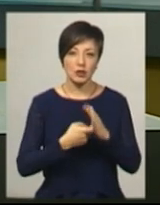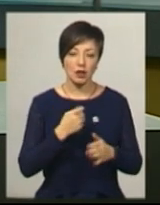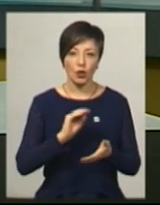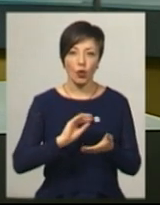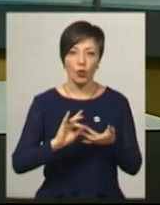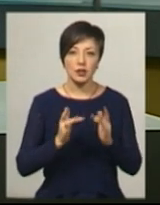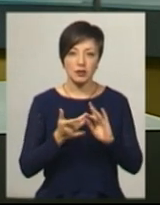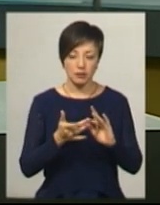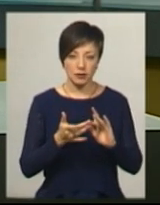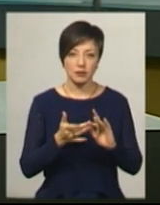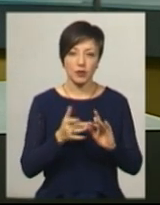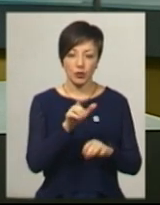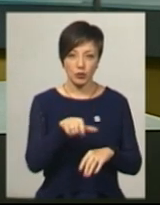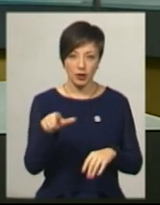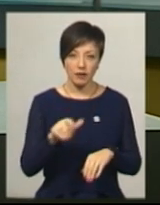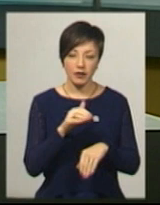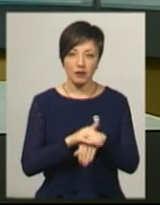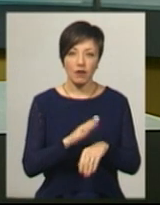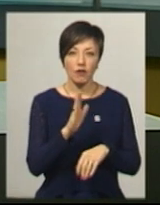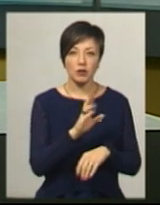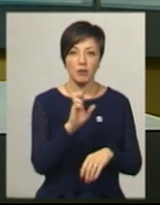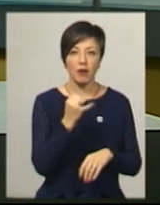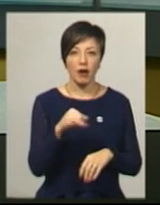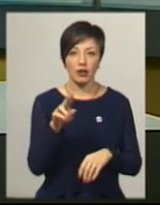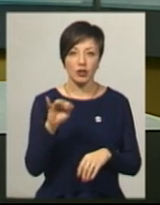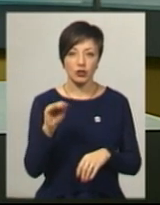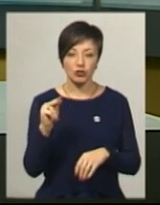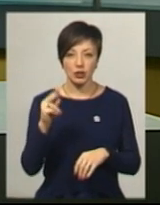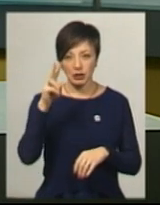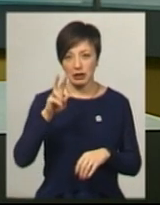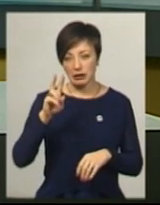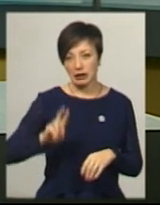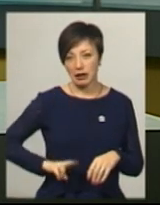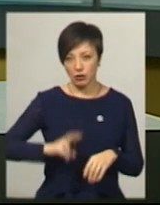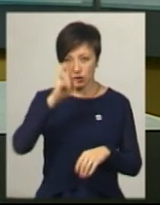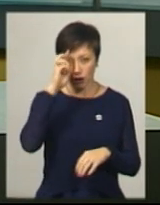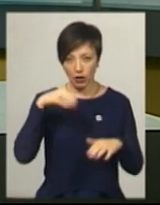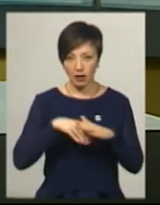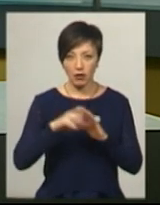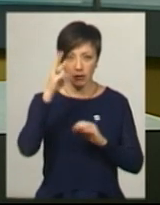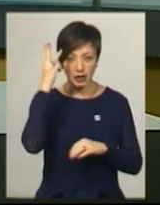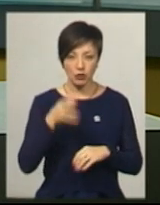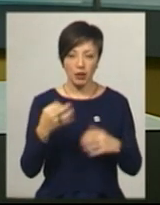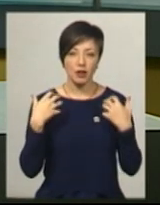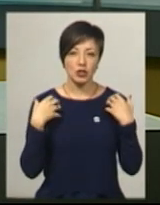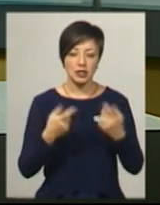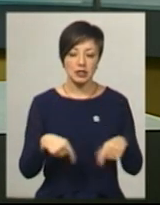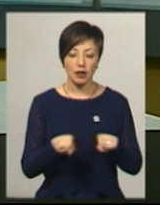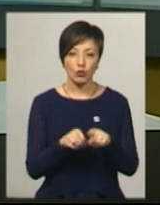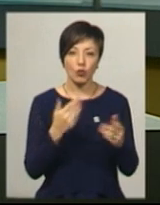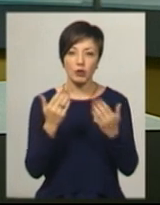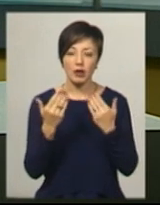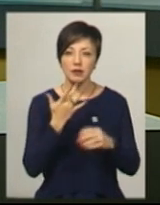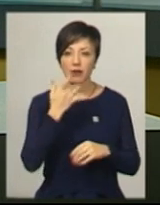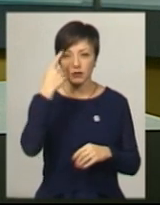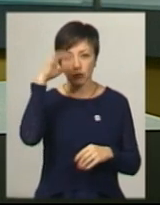користувачі соціальної мережі. Ним виявився Володимир Байдич, директор Державного архіву в Хмельницькій області. Начальниця сектору комунікації